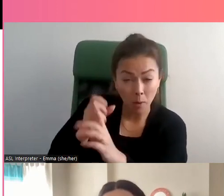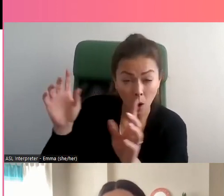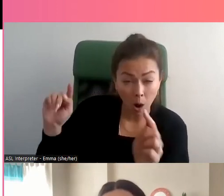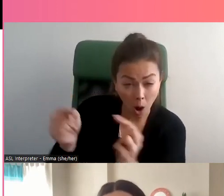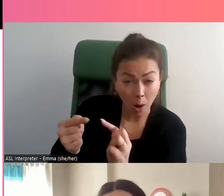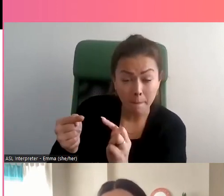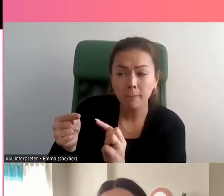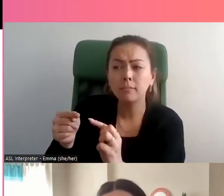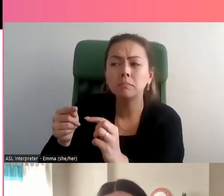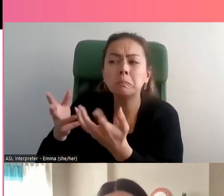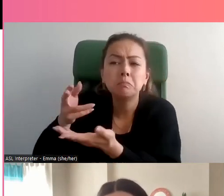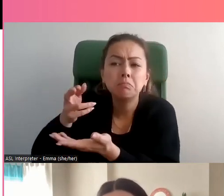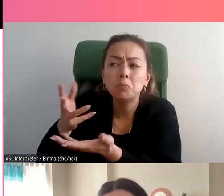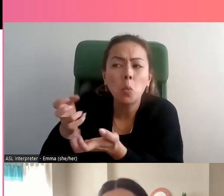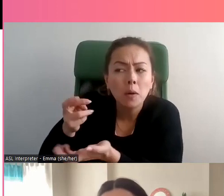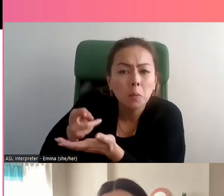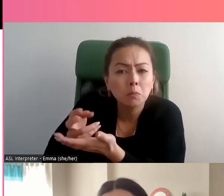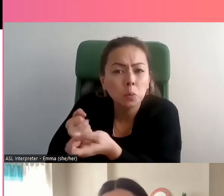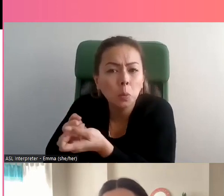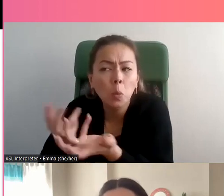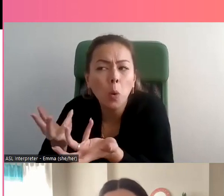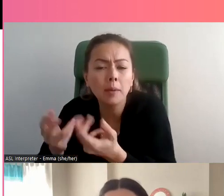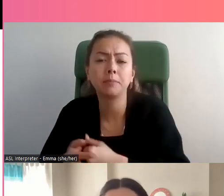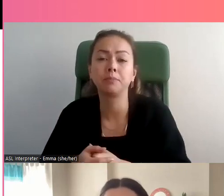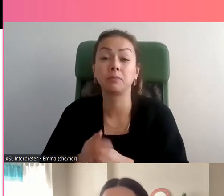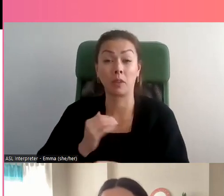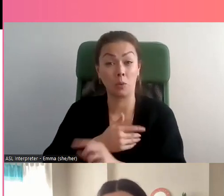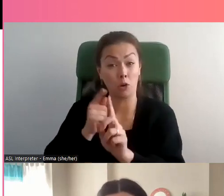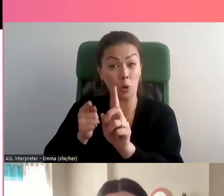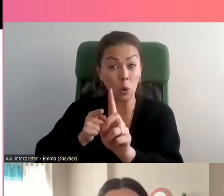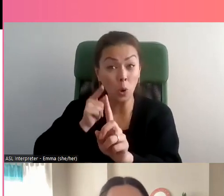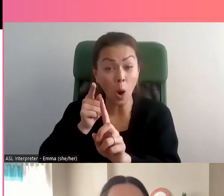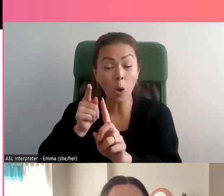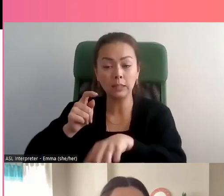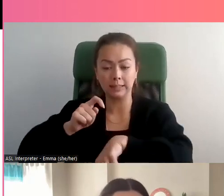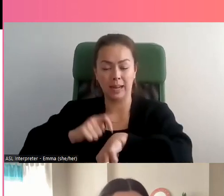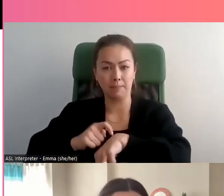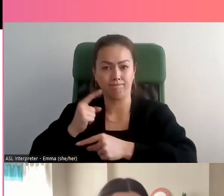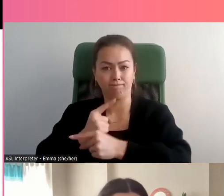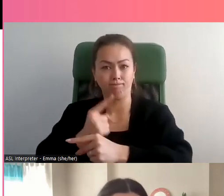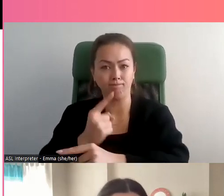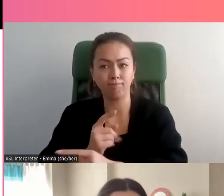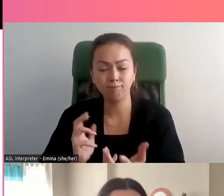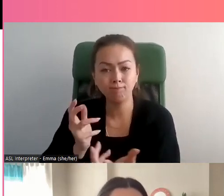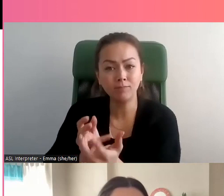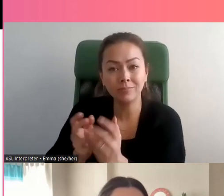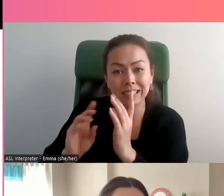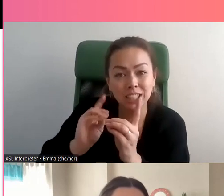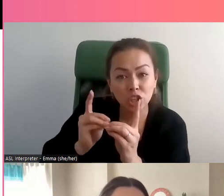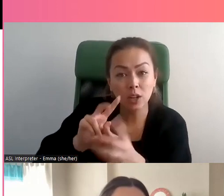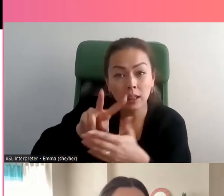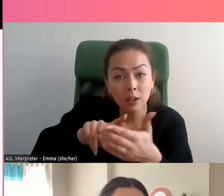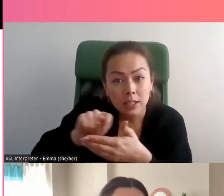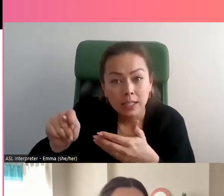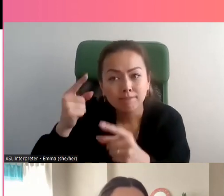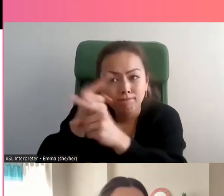Notre objectif final est de fournir des recherches qui sont pertinentes afin d